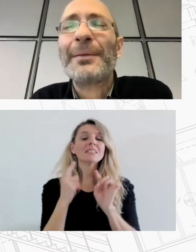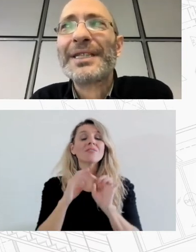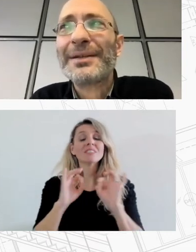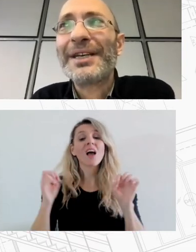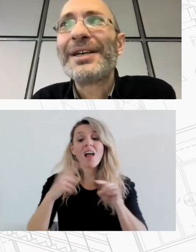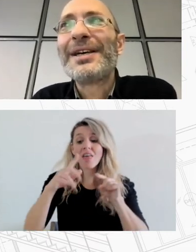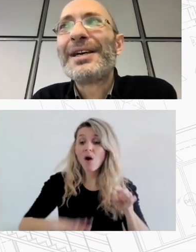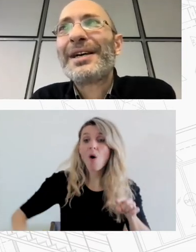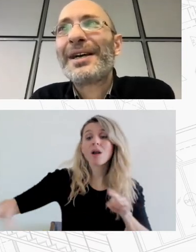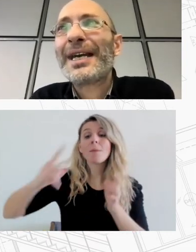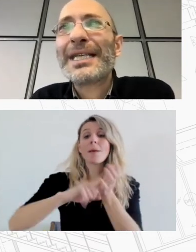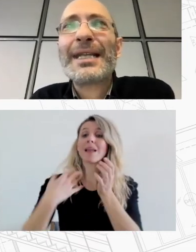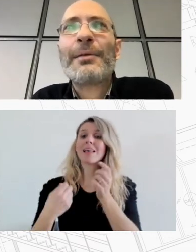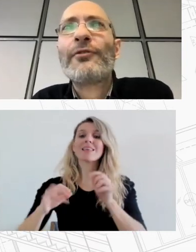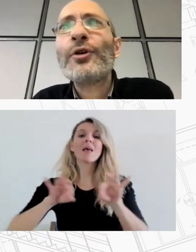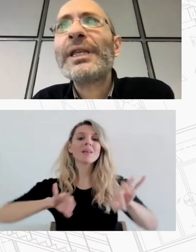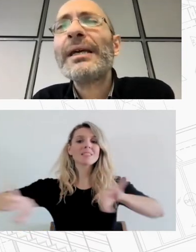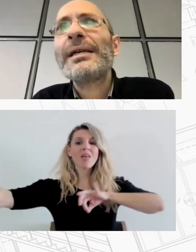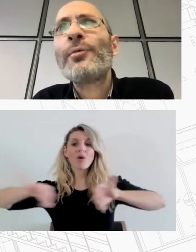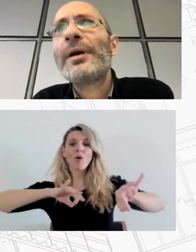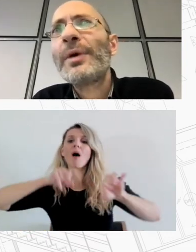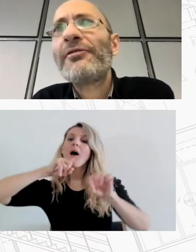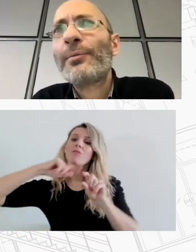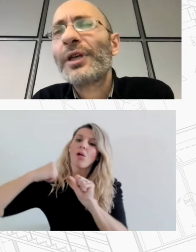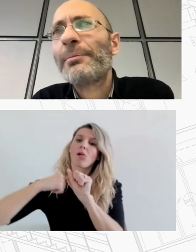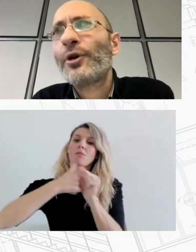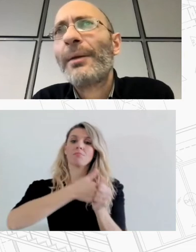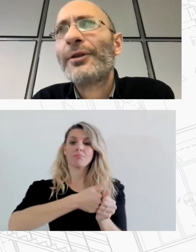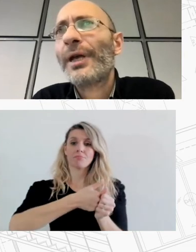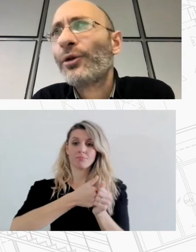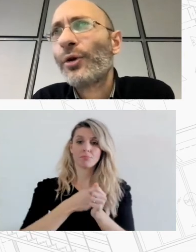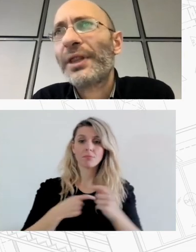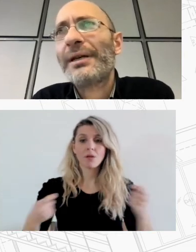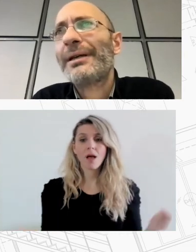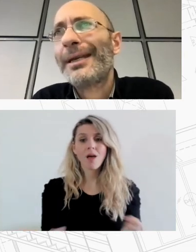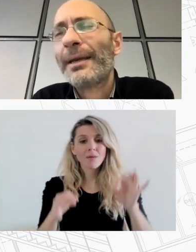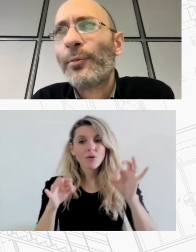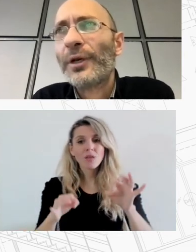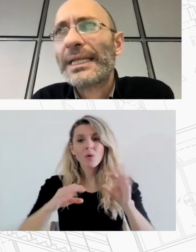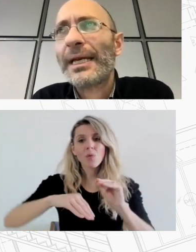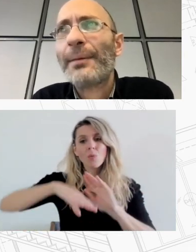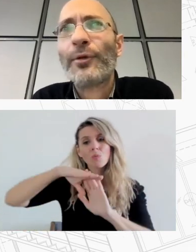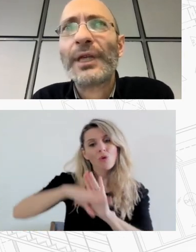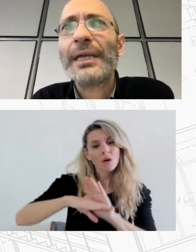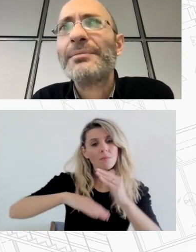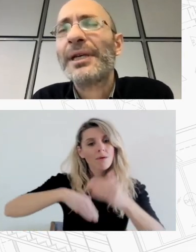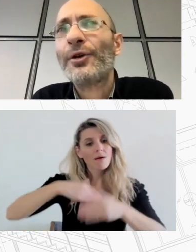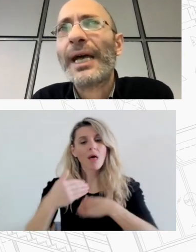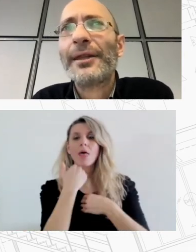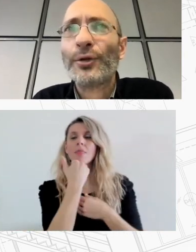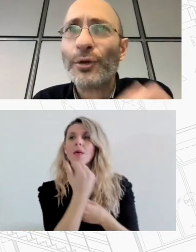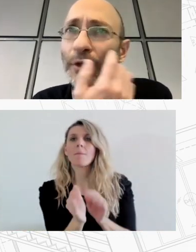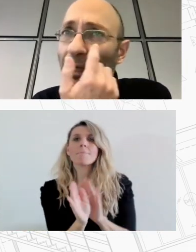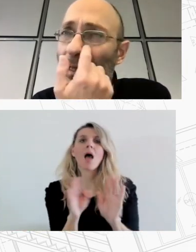αν αυτή κάποια στιγμή αρχίζει να διαμορφώνεται η μομονωμένη εφαρμογή προγραμμάτων ad hoc δεν γίνεται από μόνοι της να είναι αποδοτική με